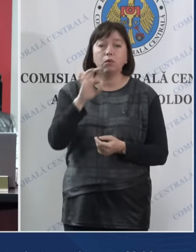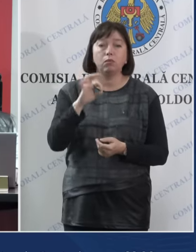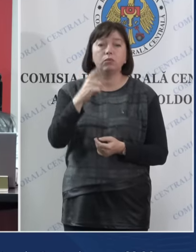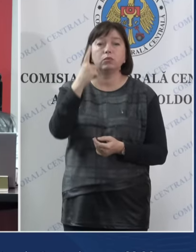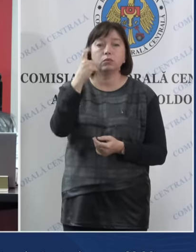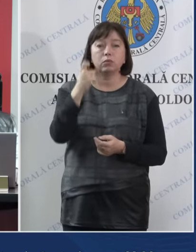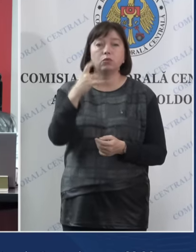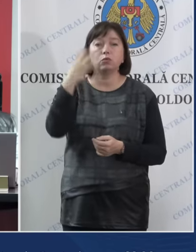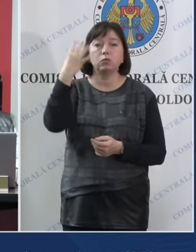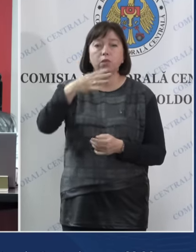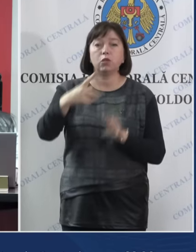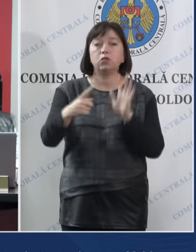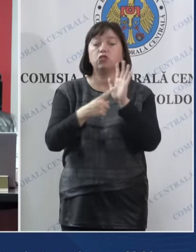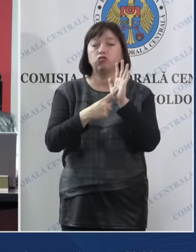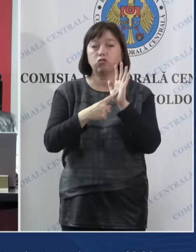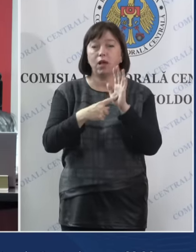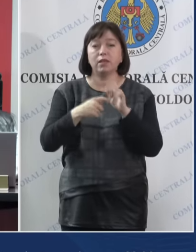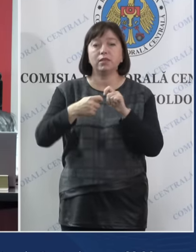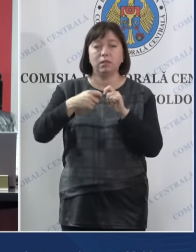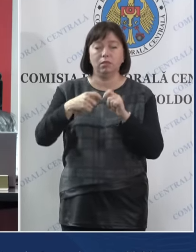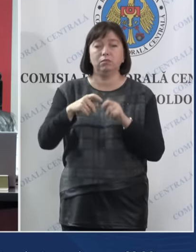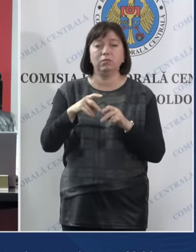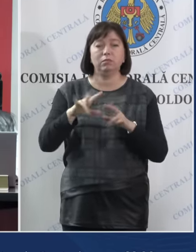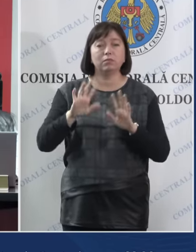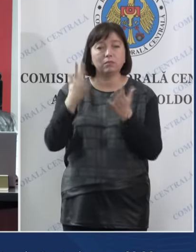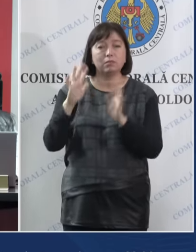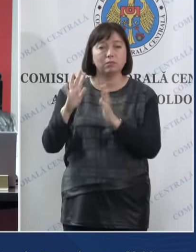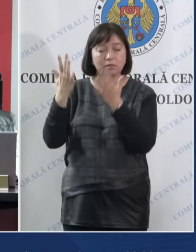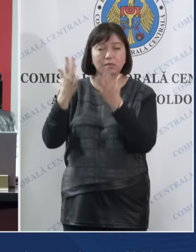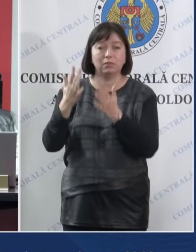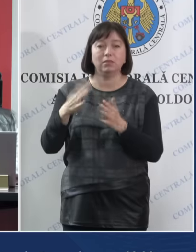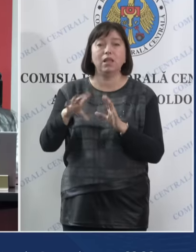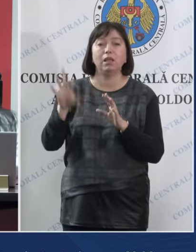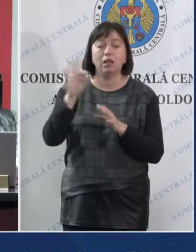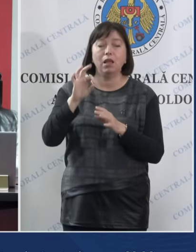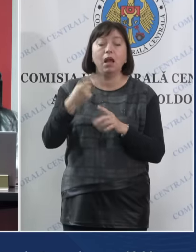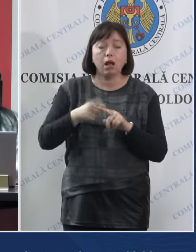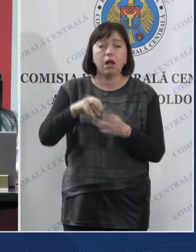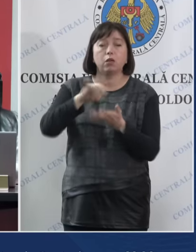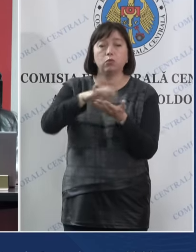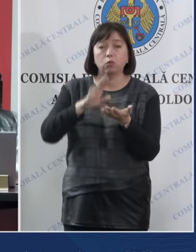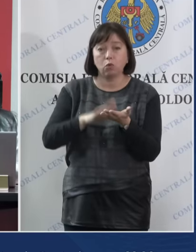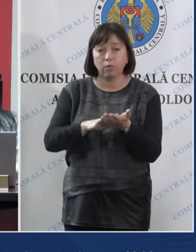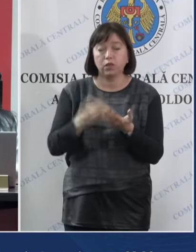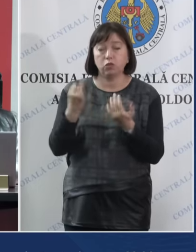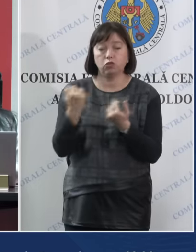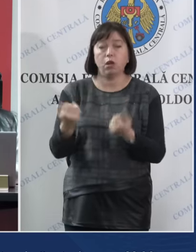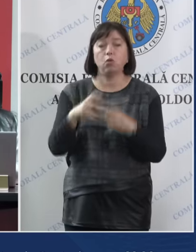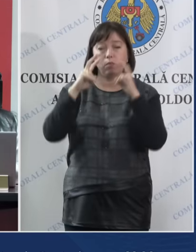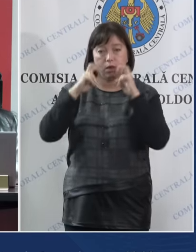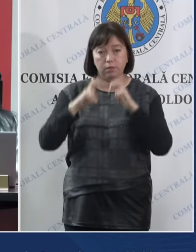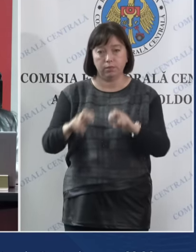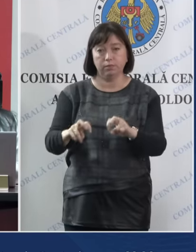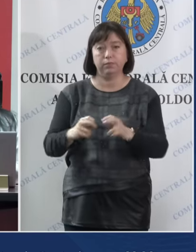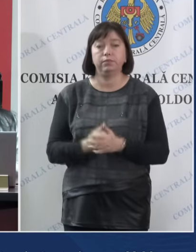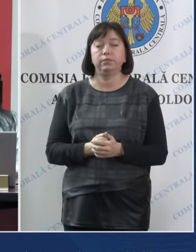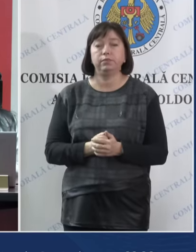146 de incidente electorale care sunt documentate și examinate.